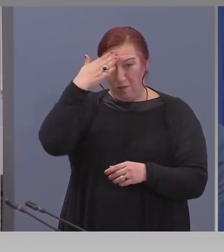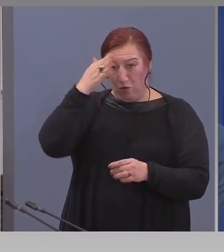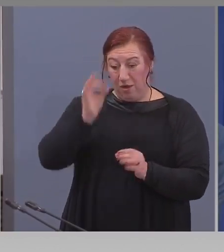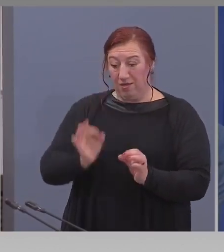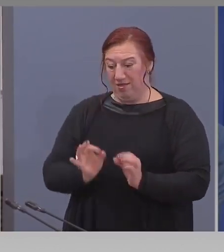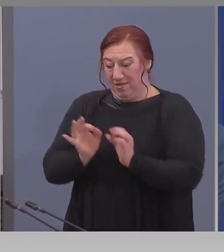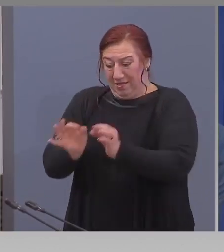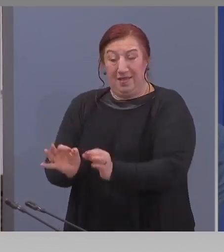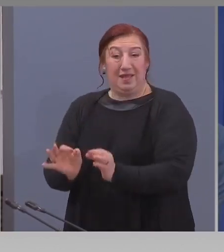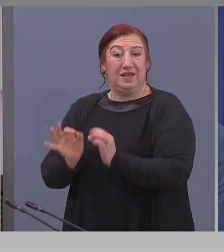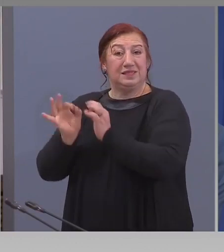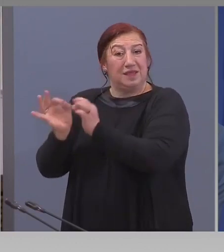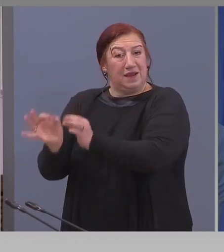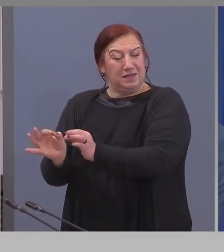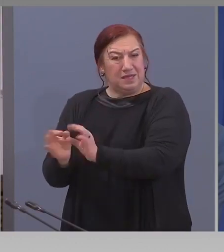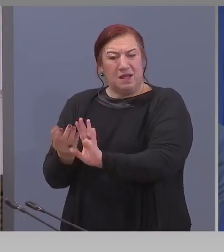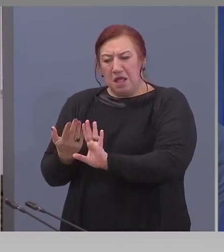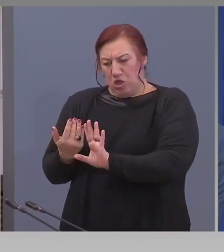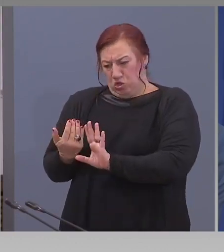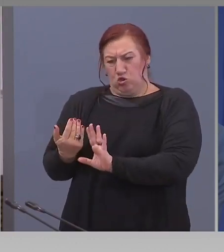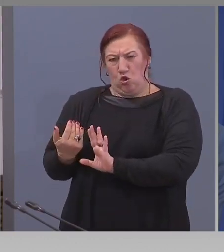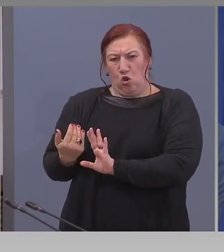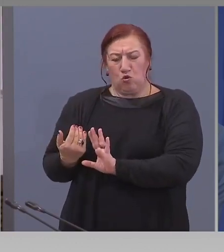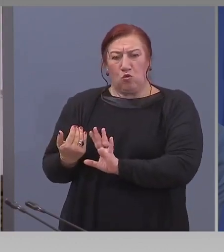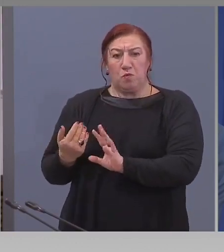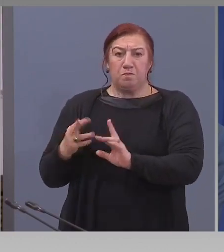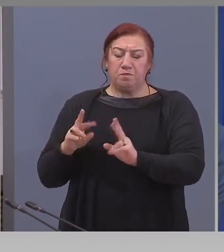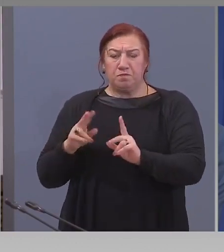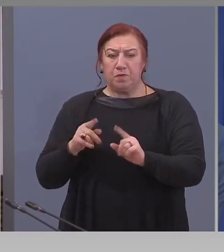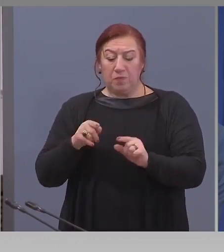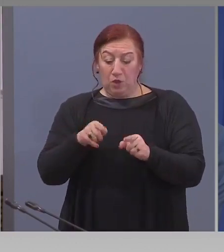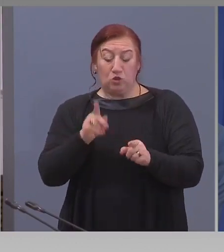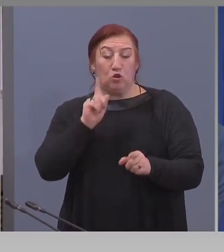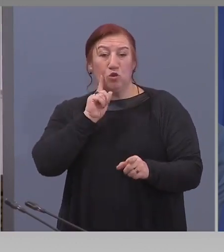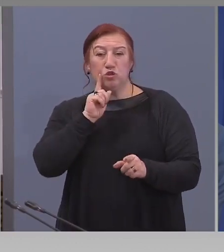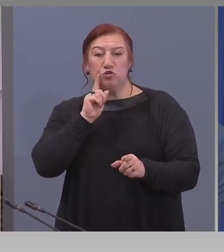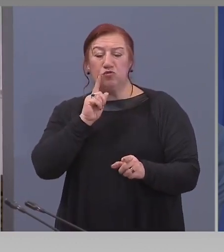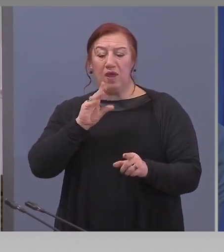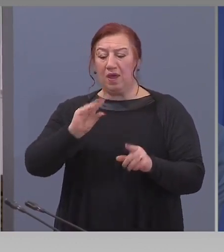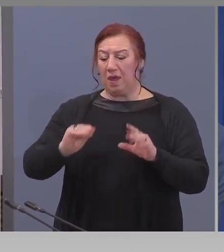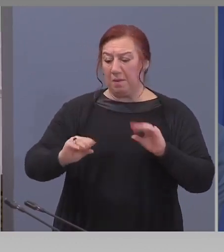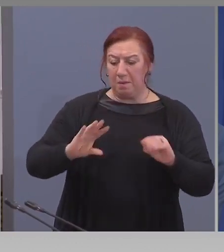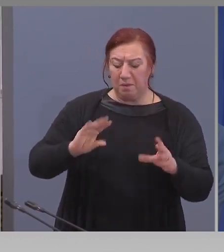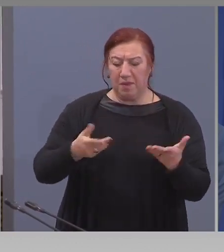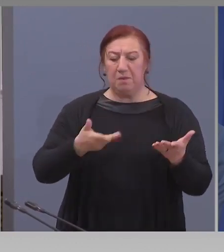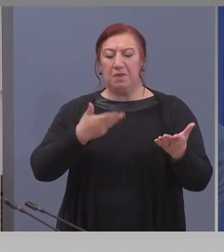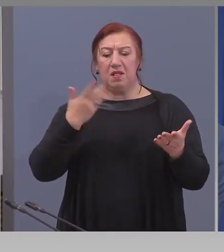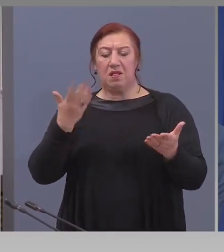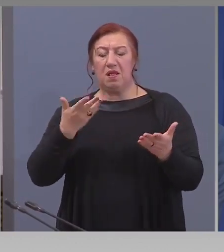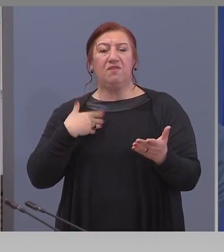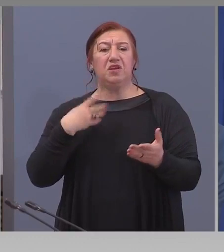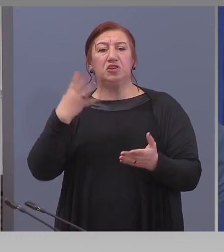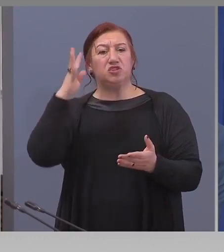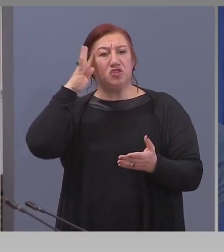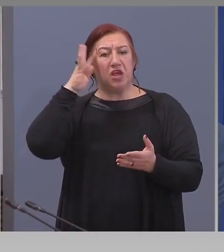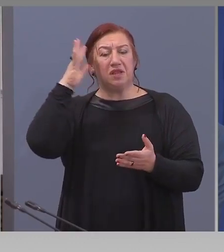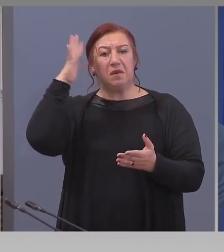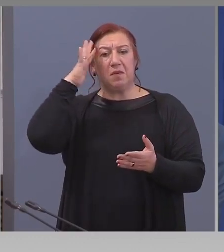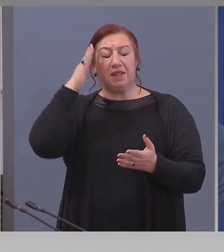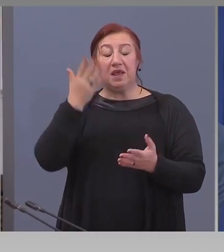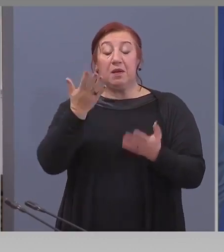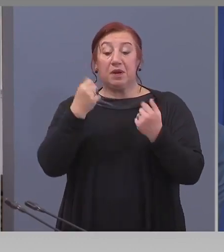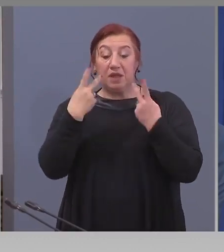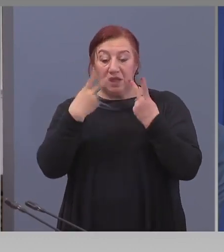сравнително скоро, защото той е отделял вируса поне 4-5 дни преди да се